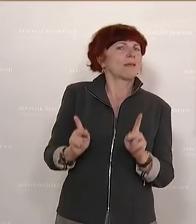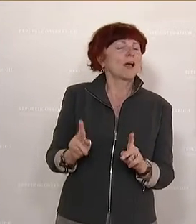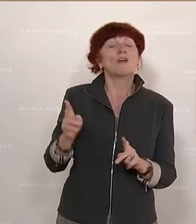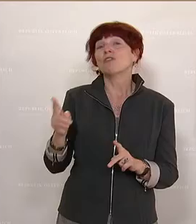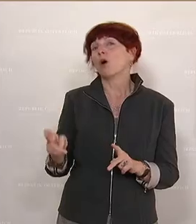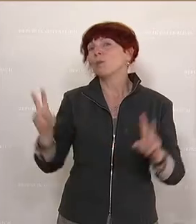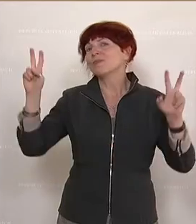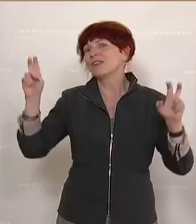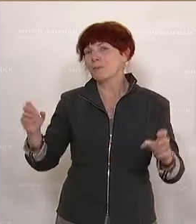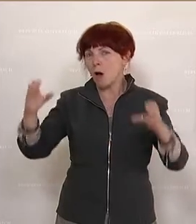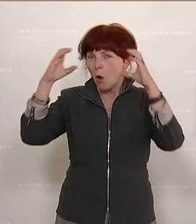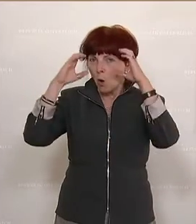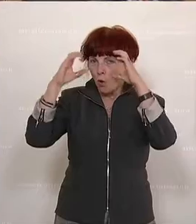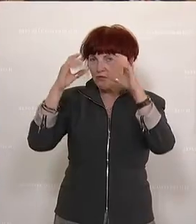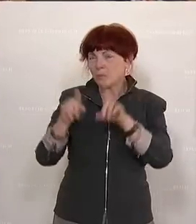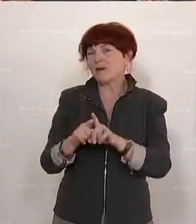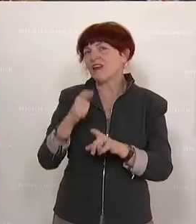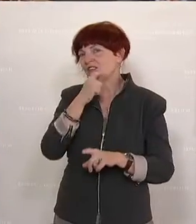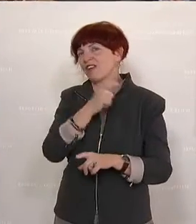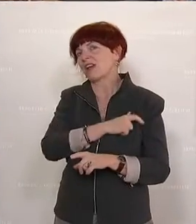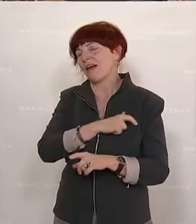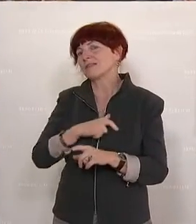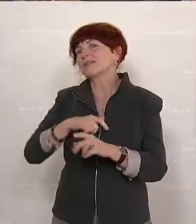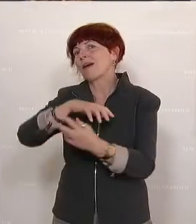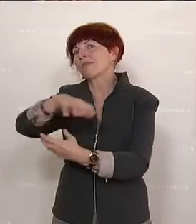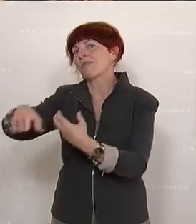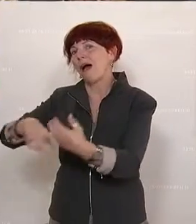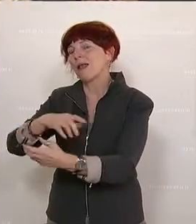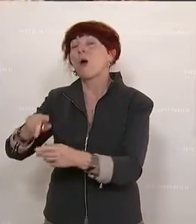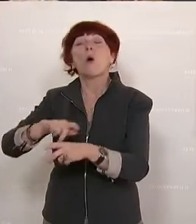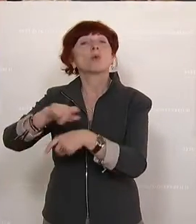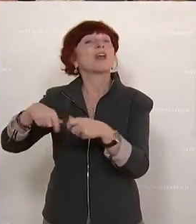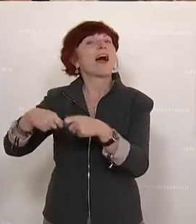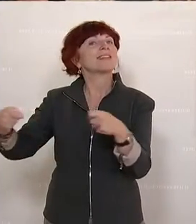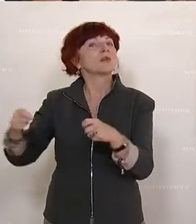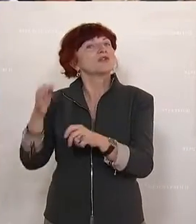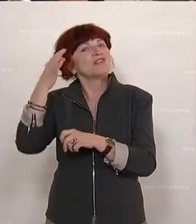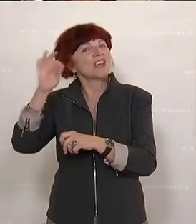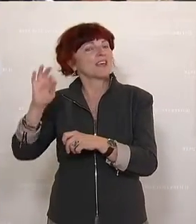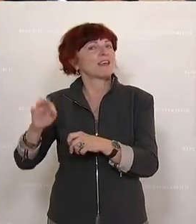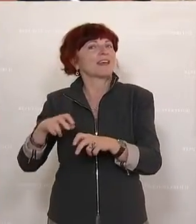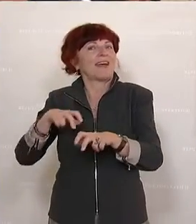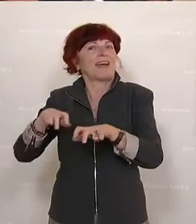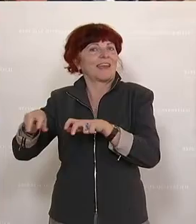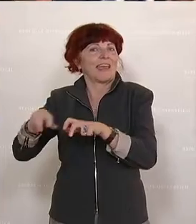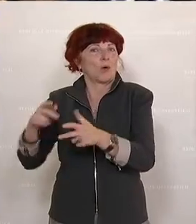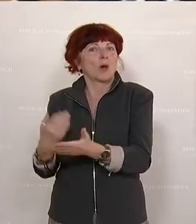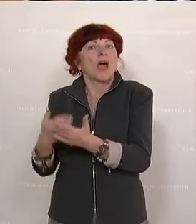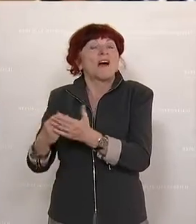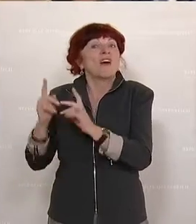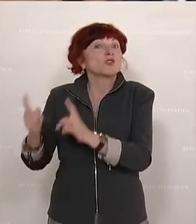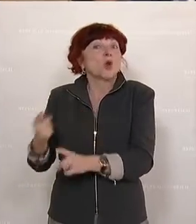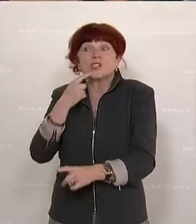Thema ÖVP-Finanzskandale sind und die Handlungsfähigkeit dieser Regierung, dann gilt ihm dasselbe wie hier für die Frau Staatssekretärin. Was soll er denn